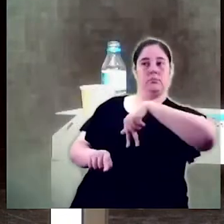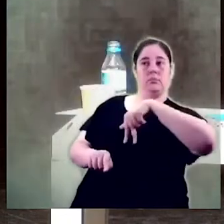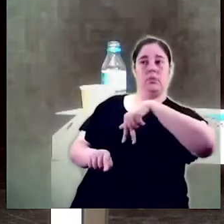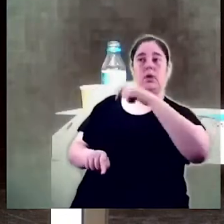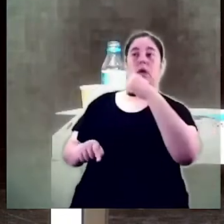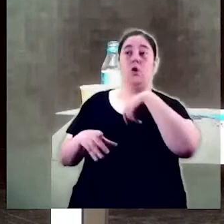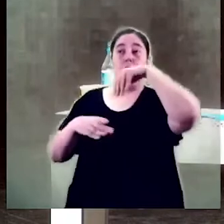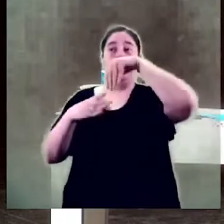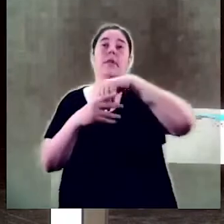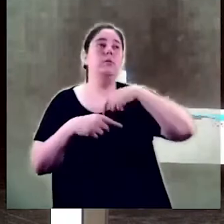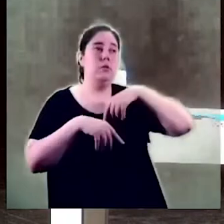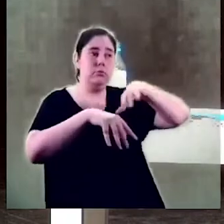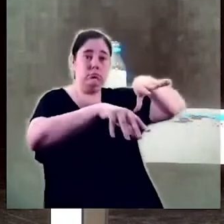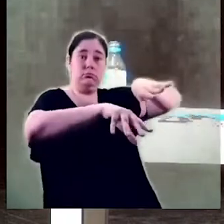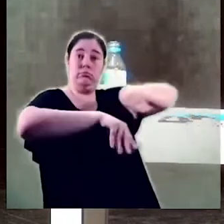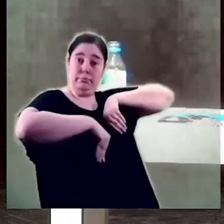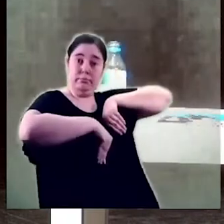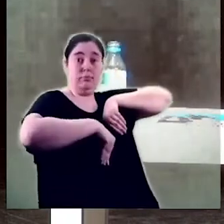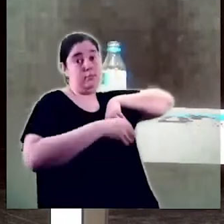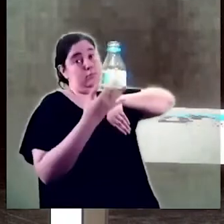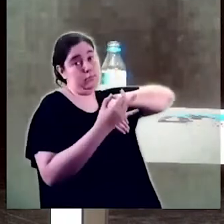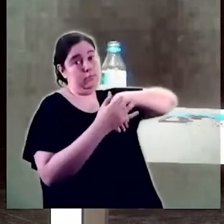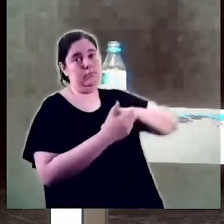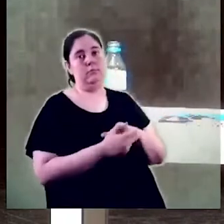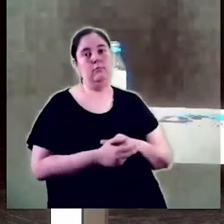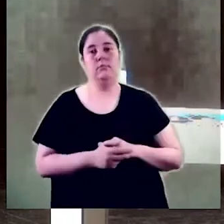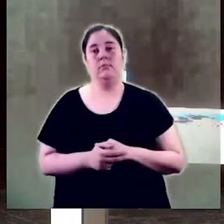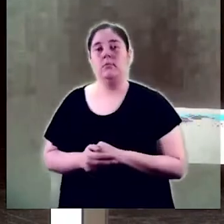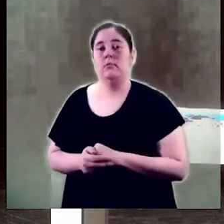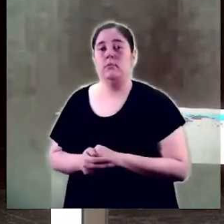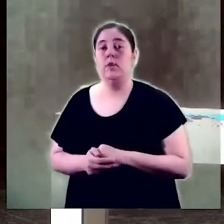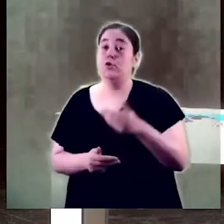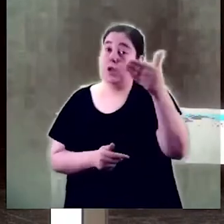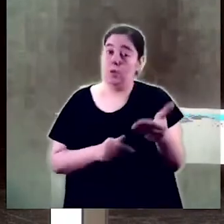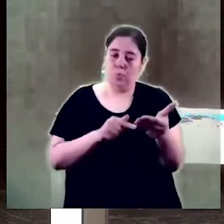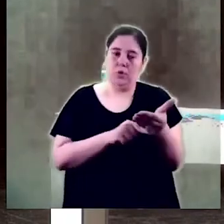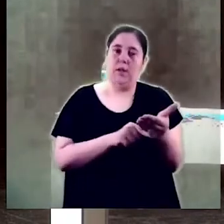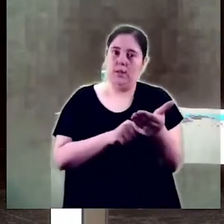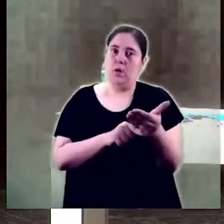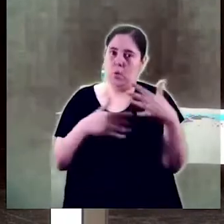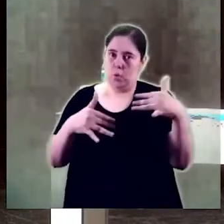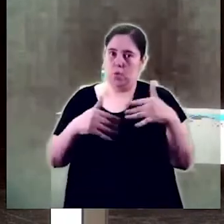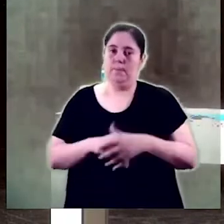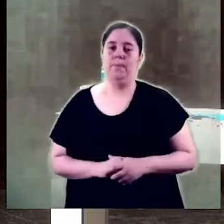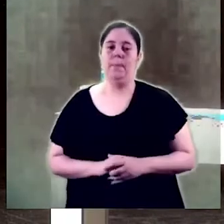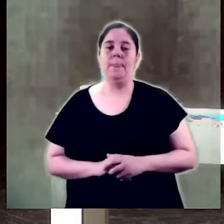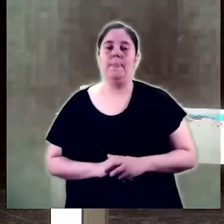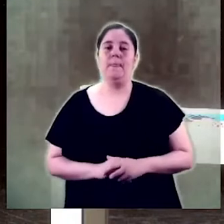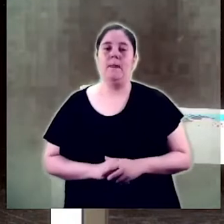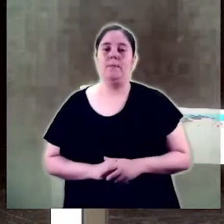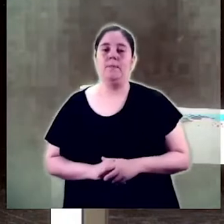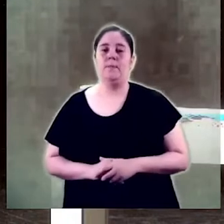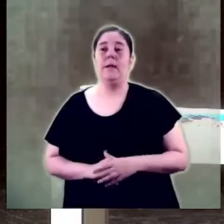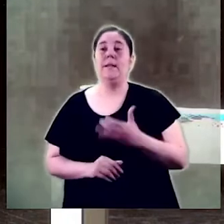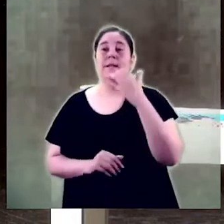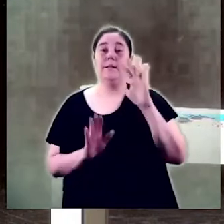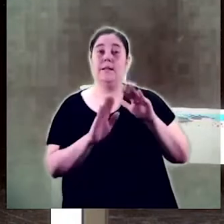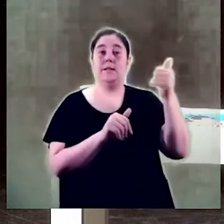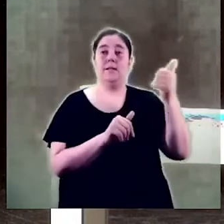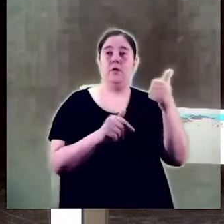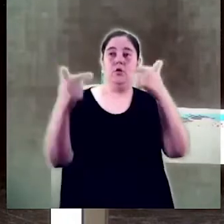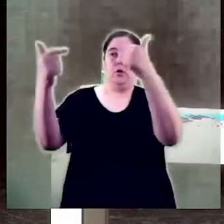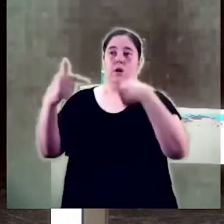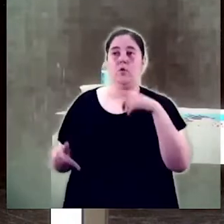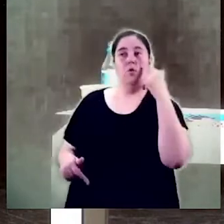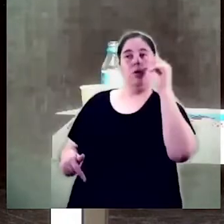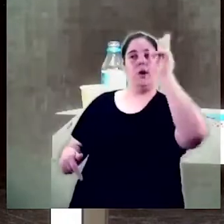certament des de dins. Diríem que la importància s'importa. Jo no dubto que aquest reconeixement exterior